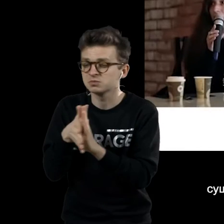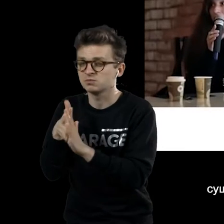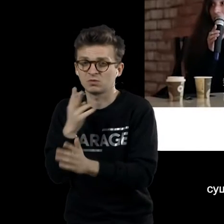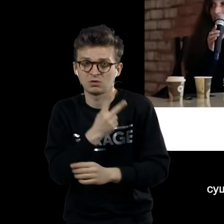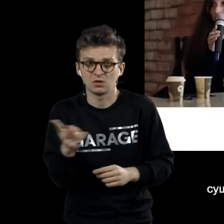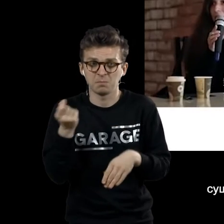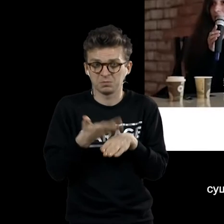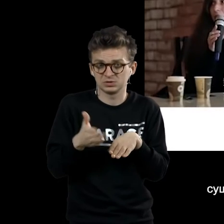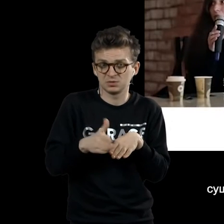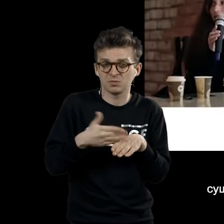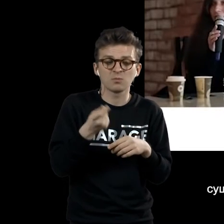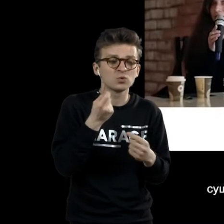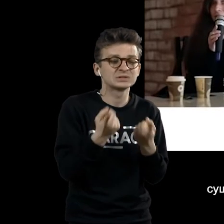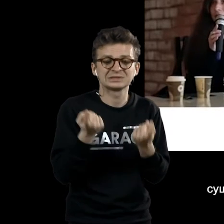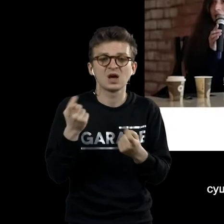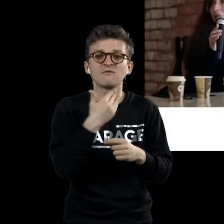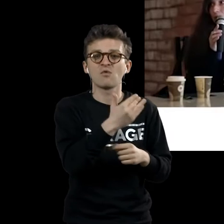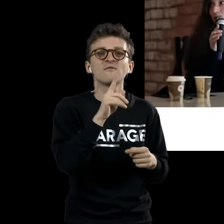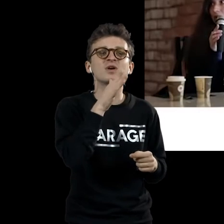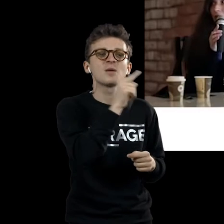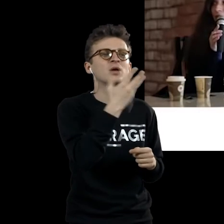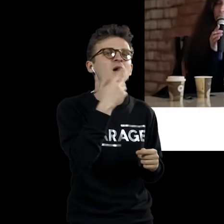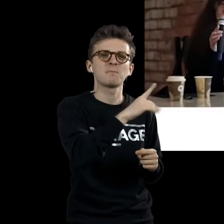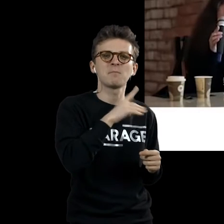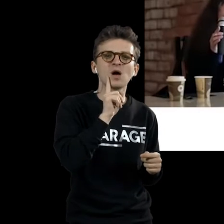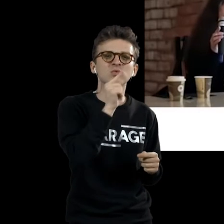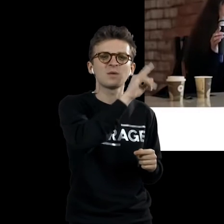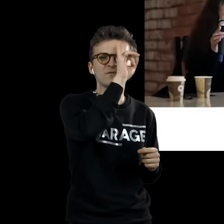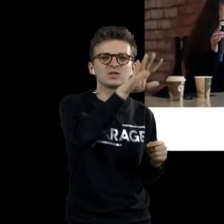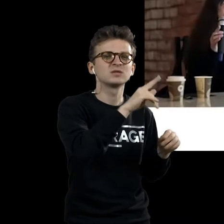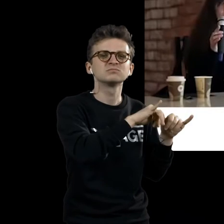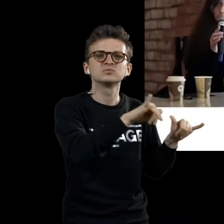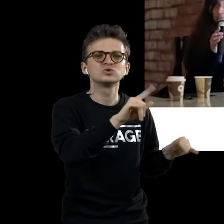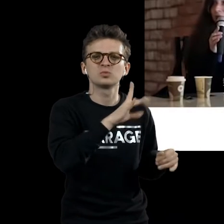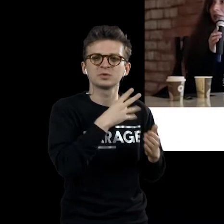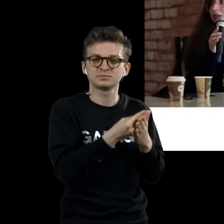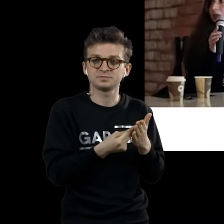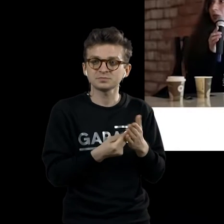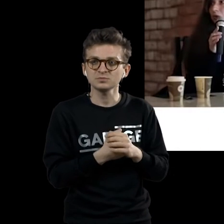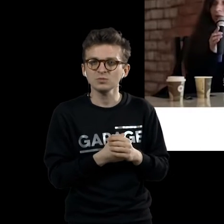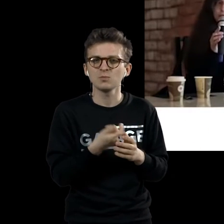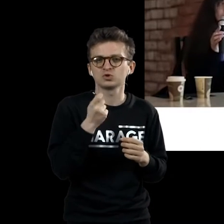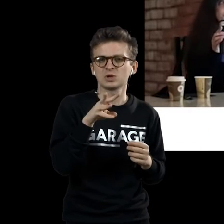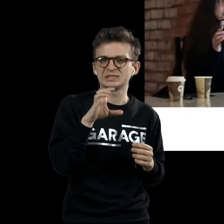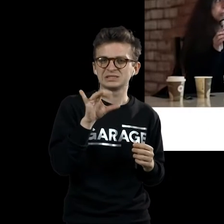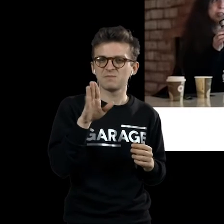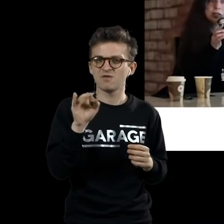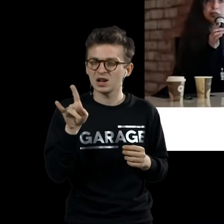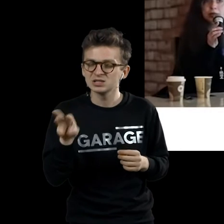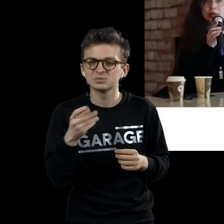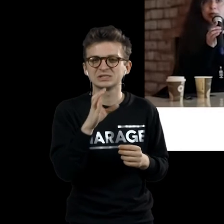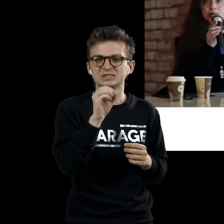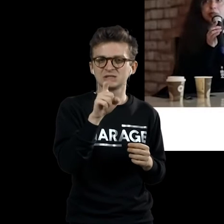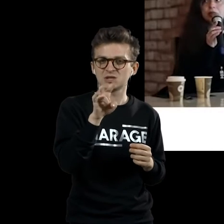в его время, то есть во время его молодости. Немножко символизма, немножко сезонизма.